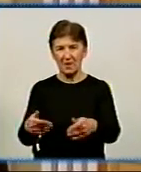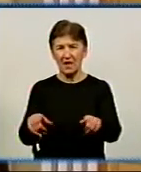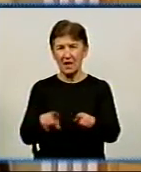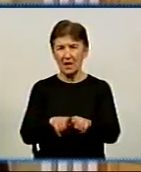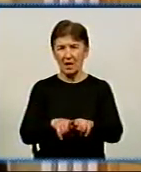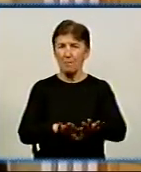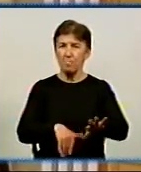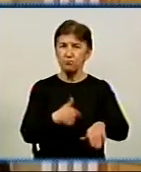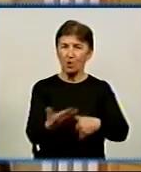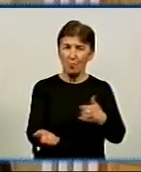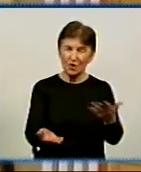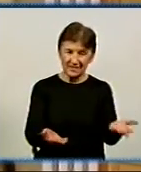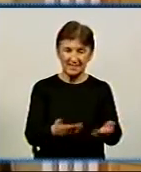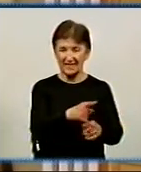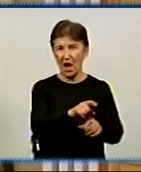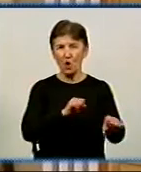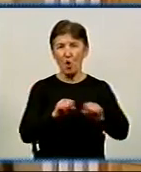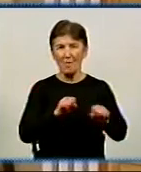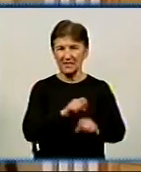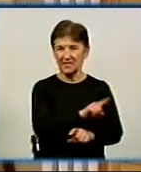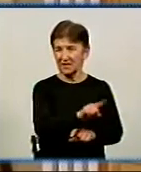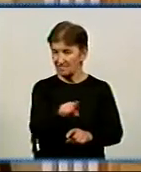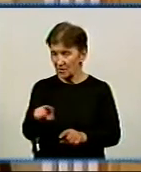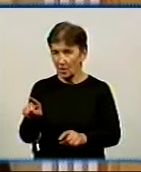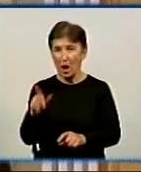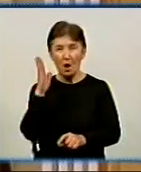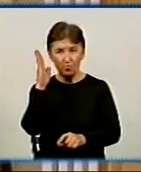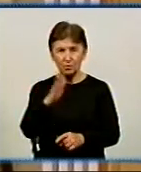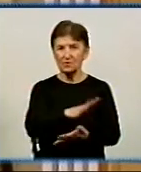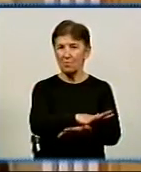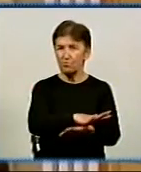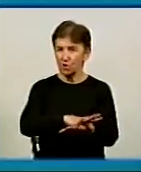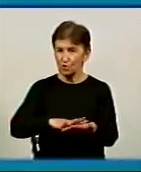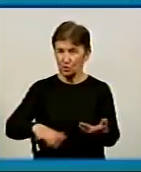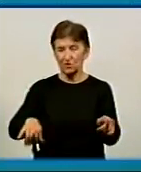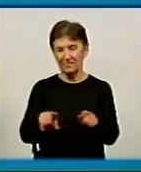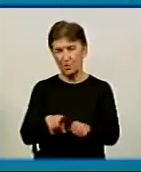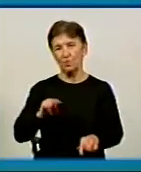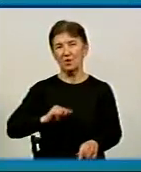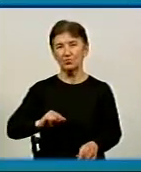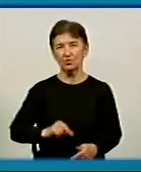командирів військових частин, командувачів видів. Будемо продовжувати цю роботу.